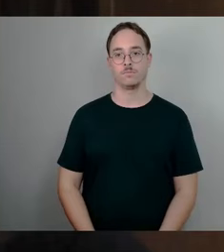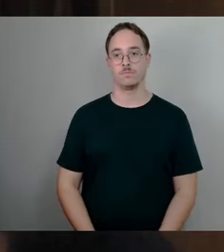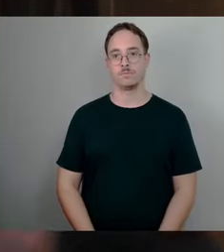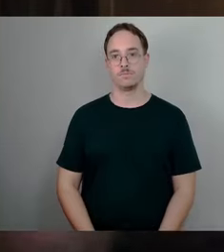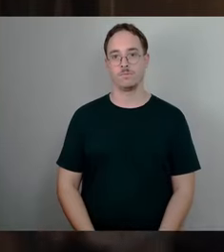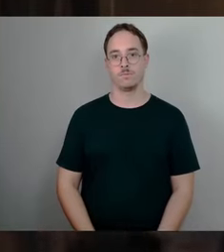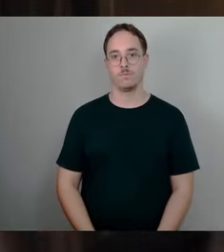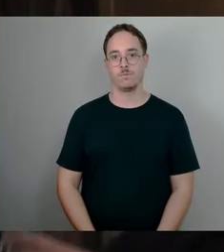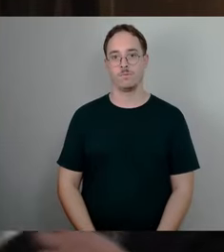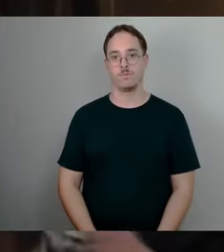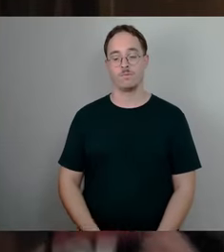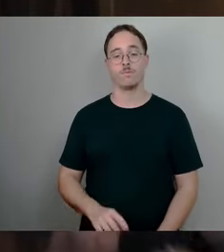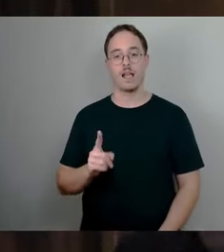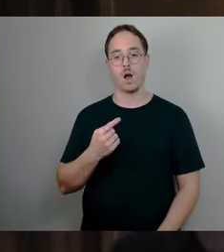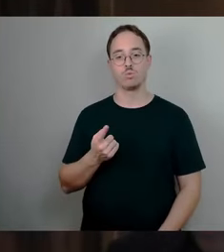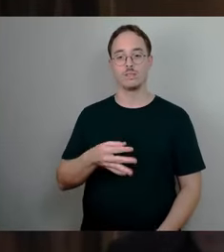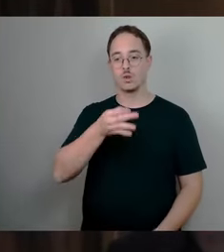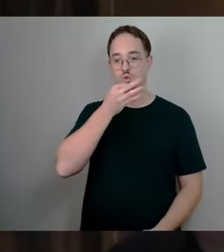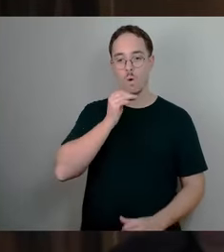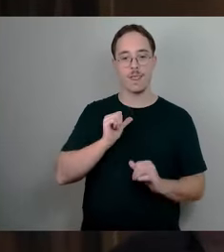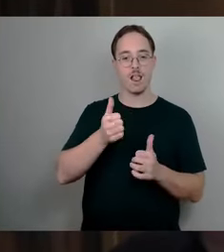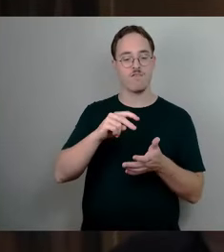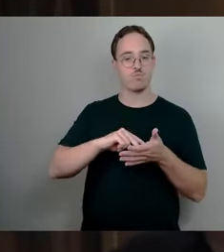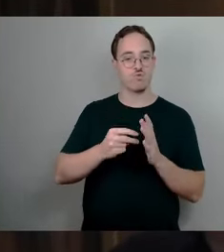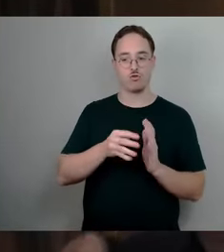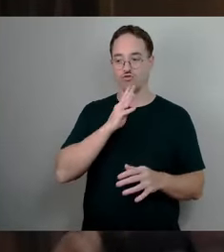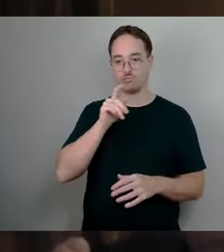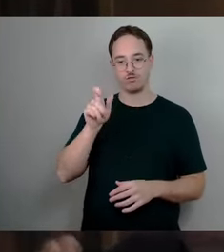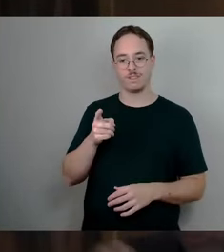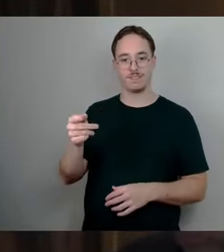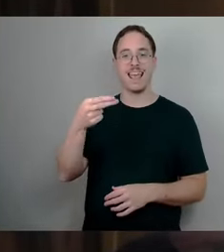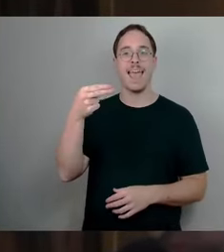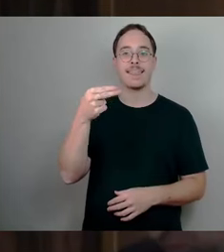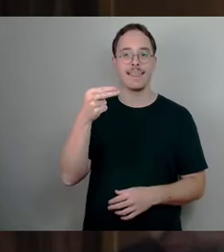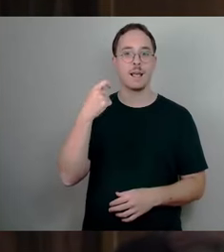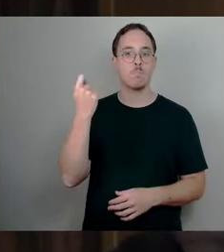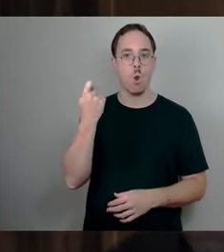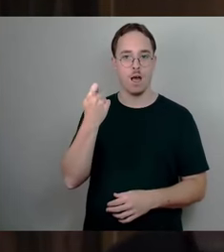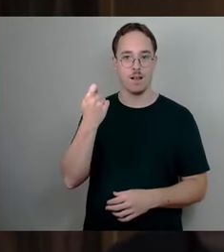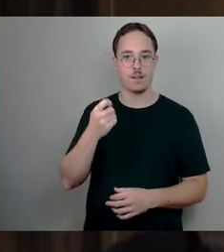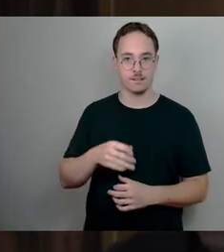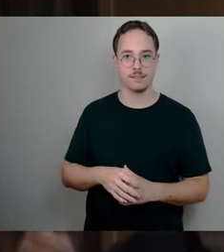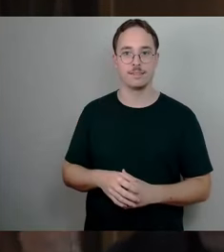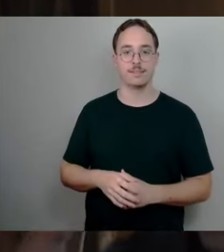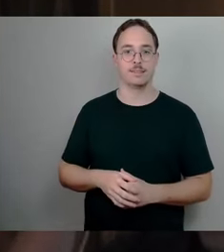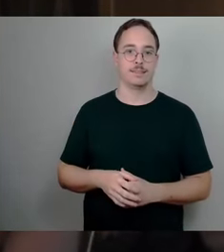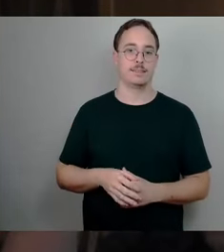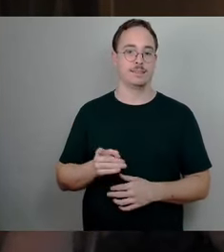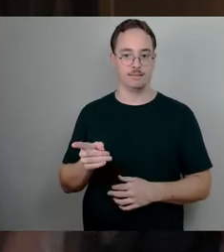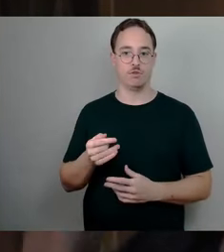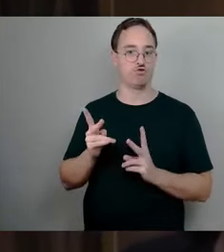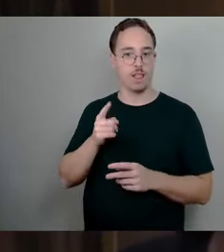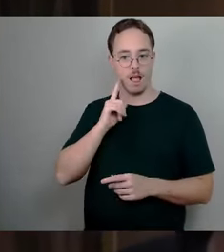Jugendhilfepolitischen Sprecher Hendrik Müller, der ja kein Stadtratsmandat hat, aber im Jugendhilfeausschuss sich engagiert.